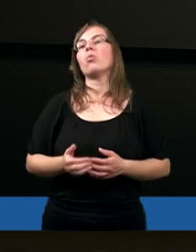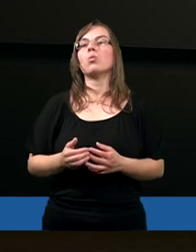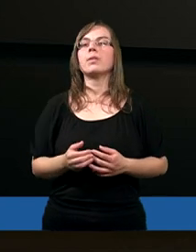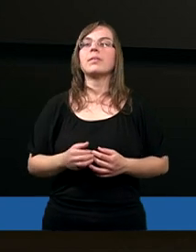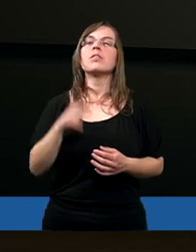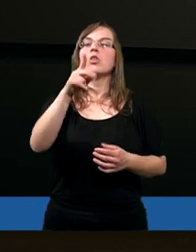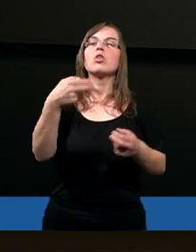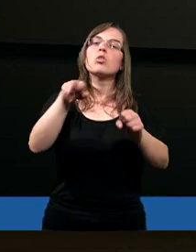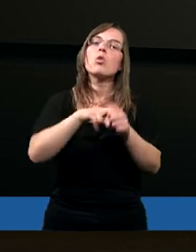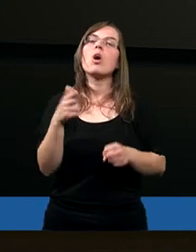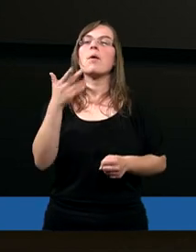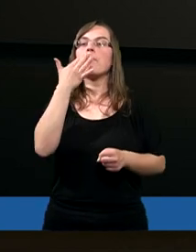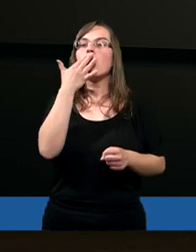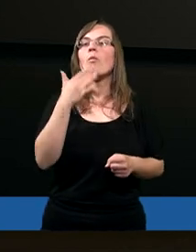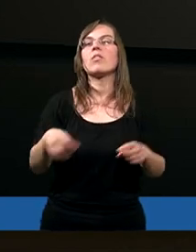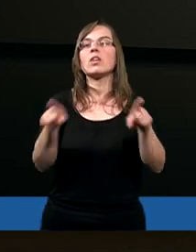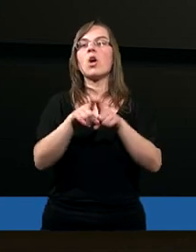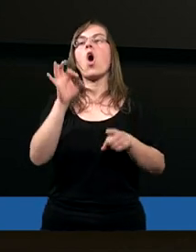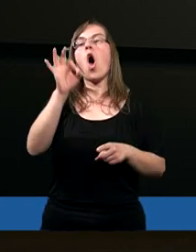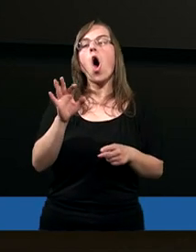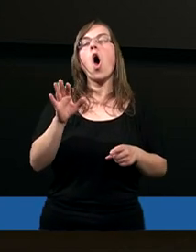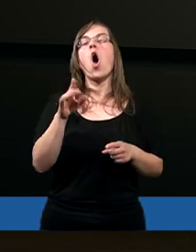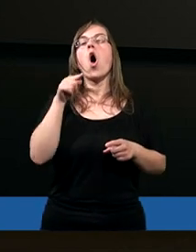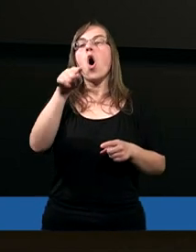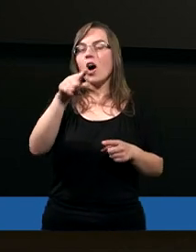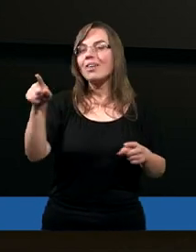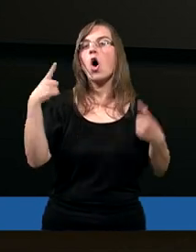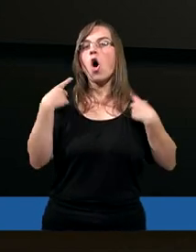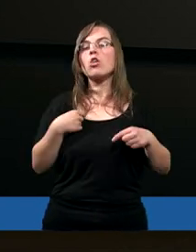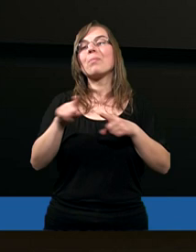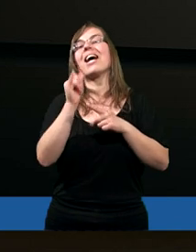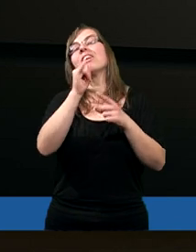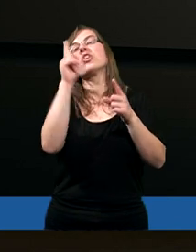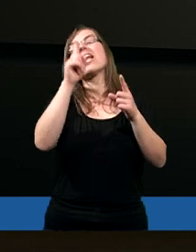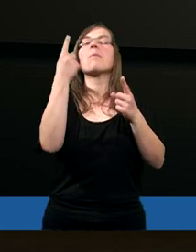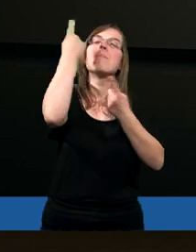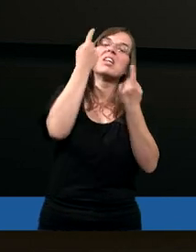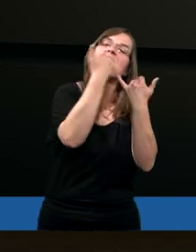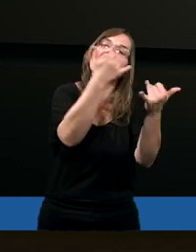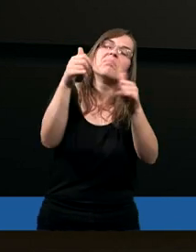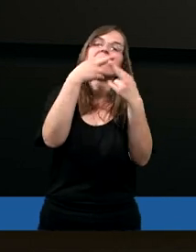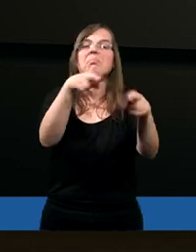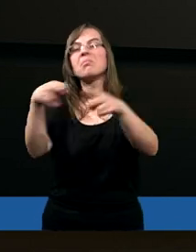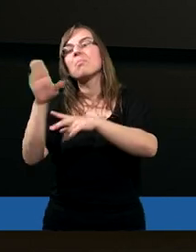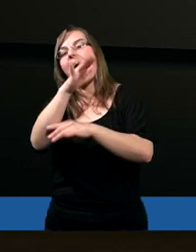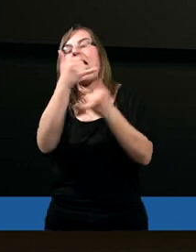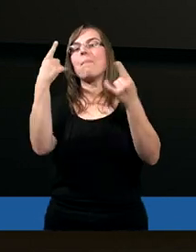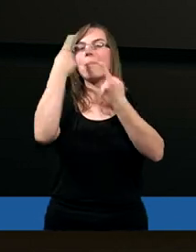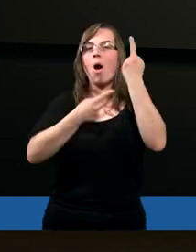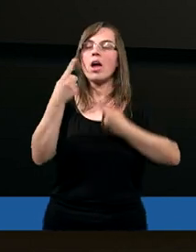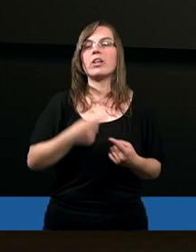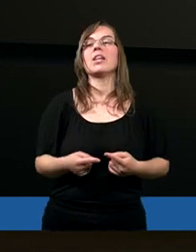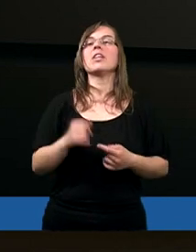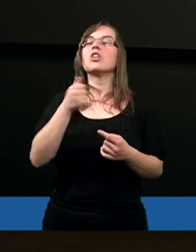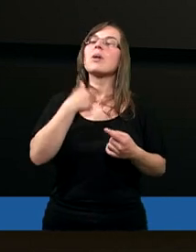jest tak, że każdy, który mówi, że jest natchniony, to tak jest, bo jest to różnie rozumiane. z kolei oczywiście, jak mówiłem wcześniej,